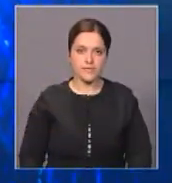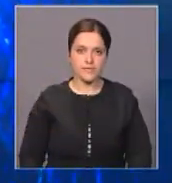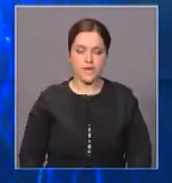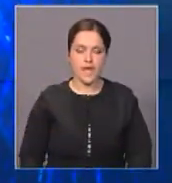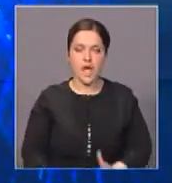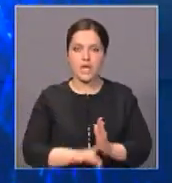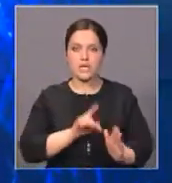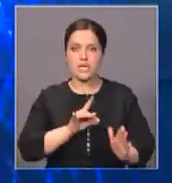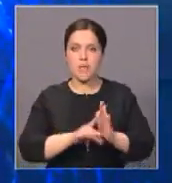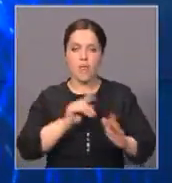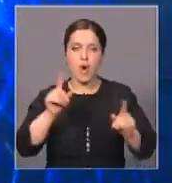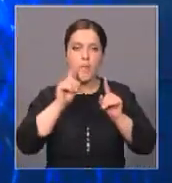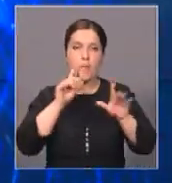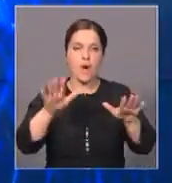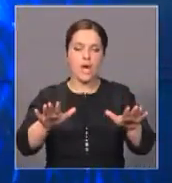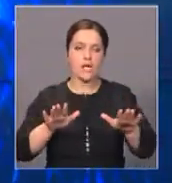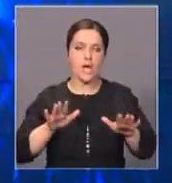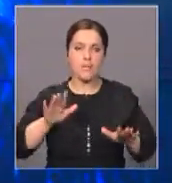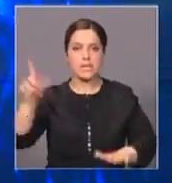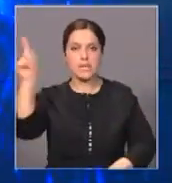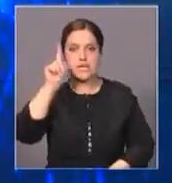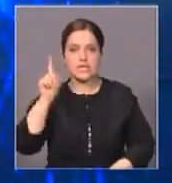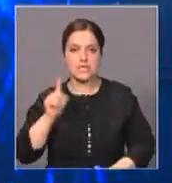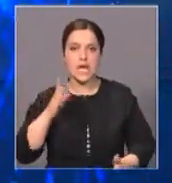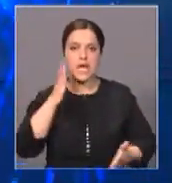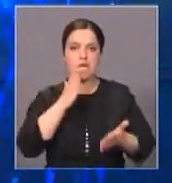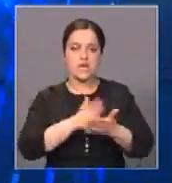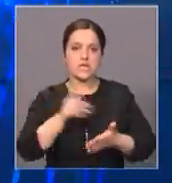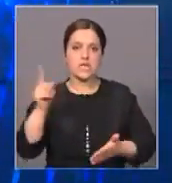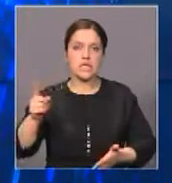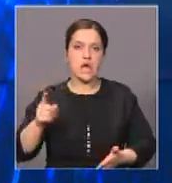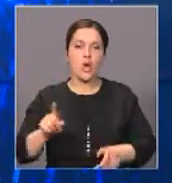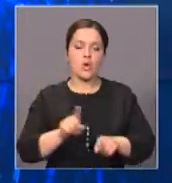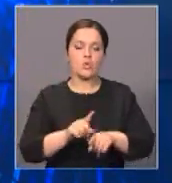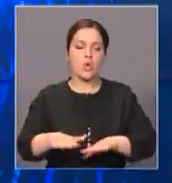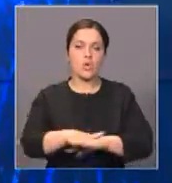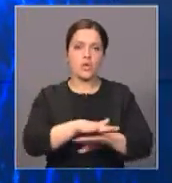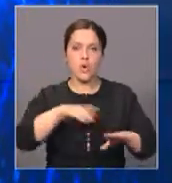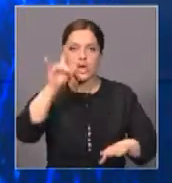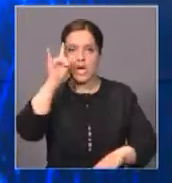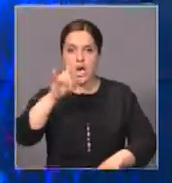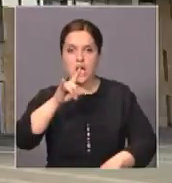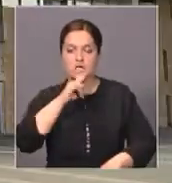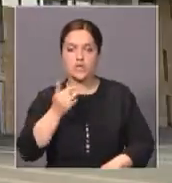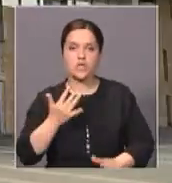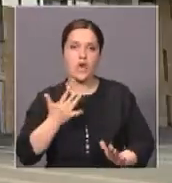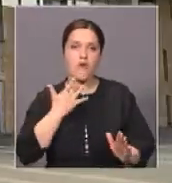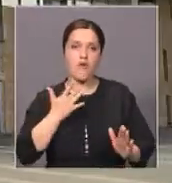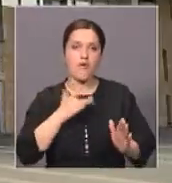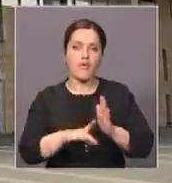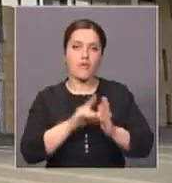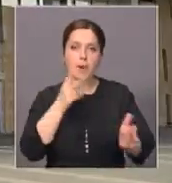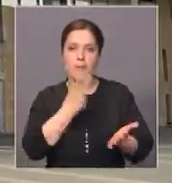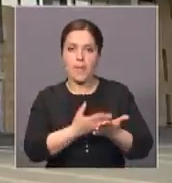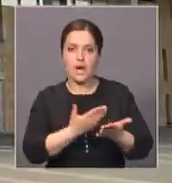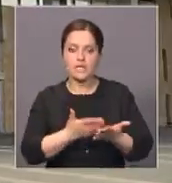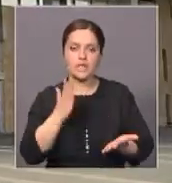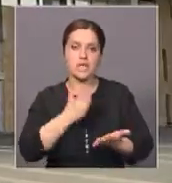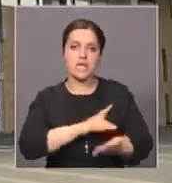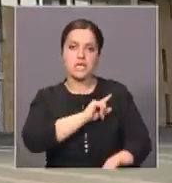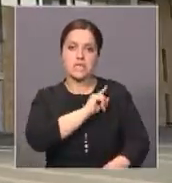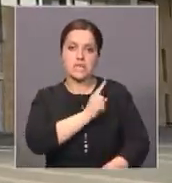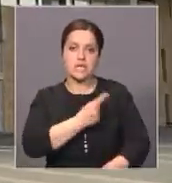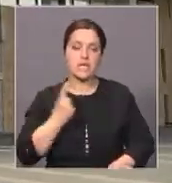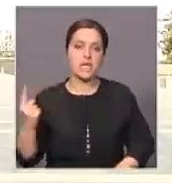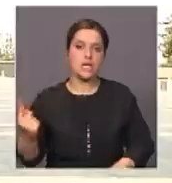Депутаты парламента Израиля разделяют выбор казахстанского народа. По их мнению, электоральная кампания показала, насколько сильное